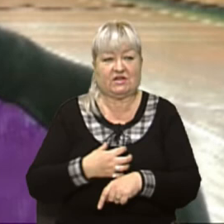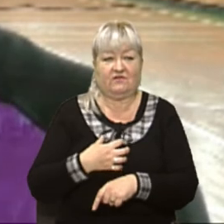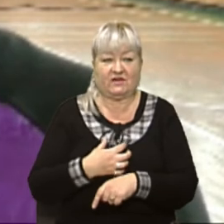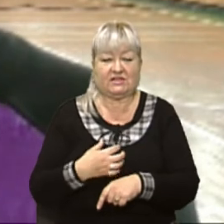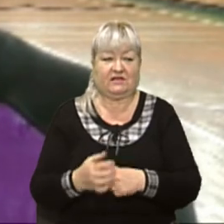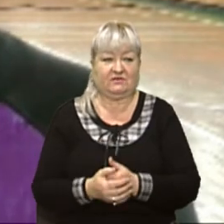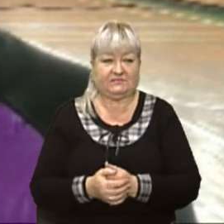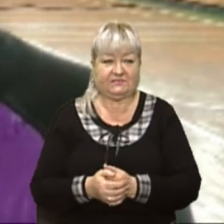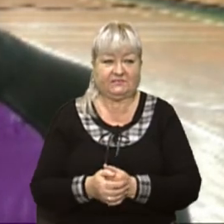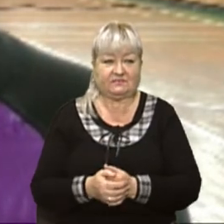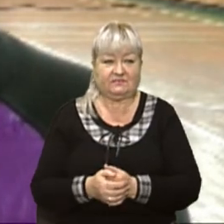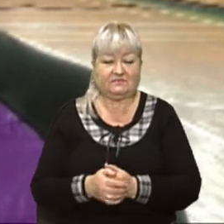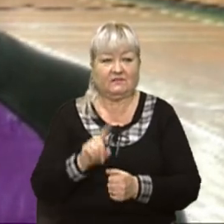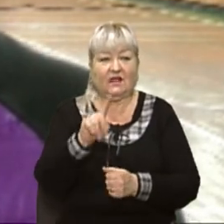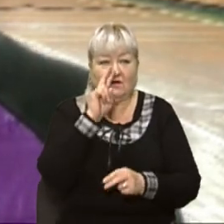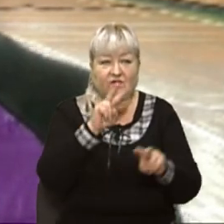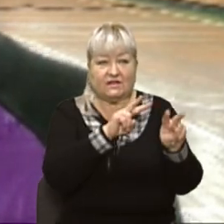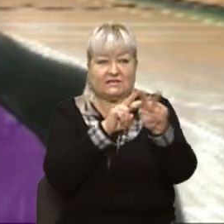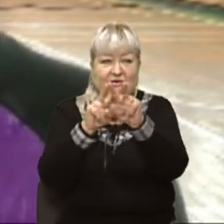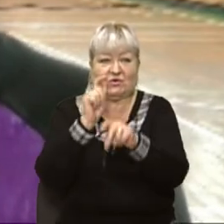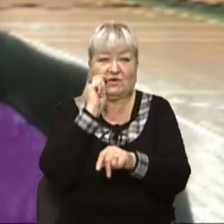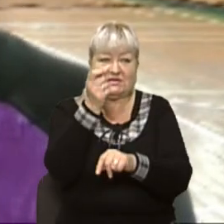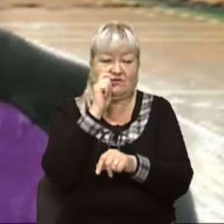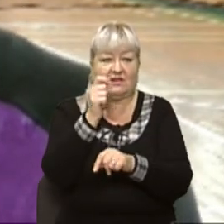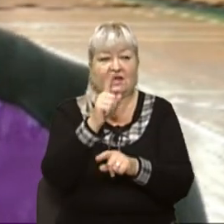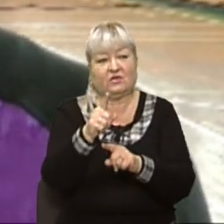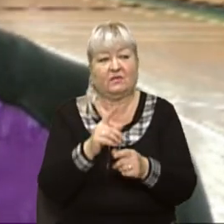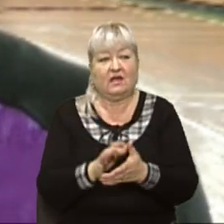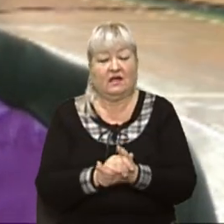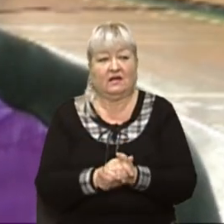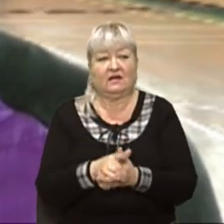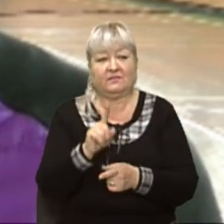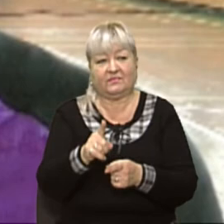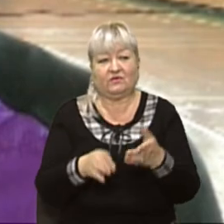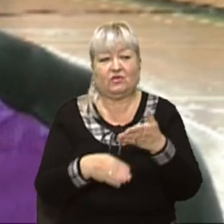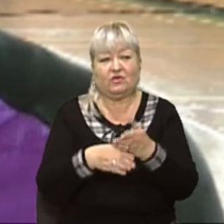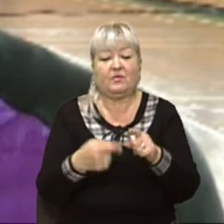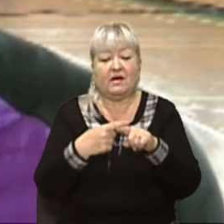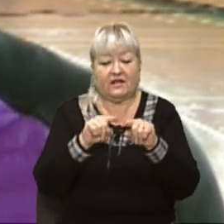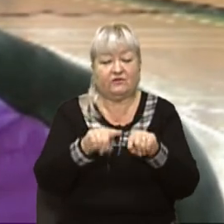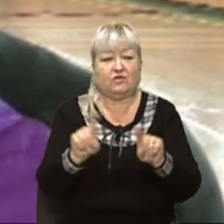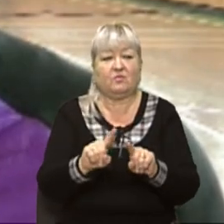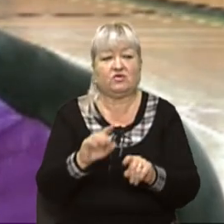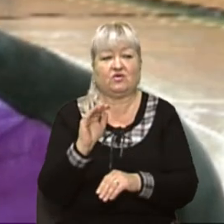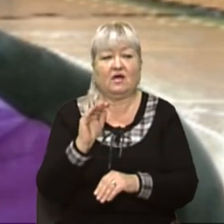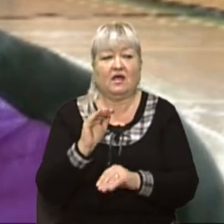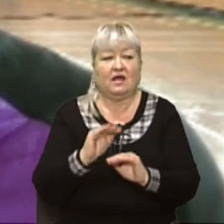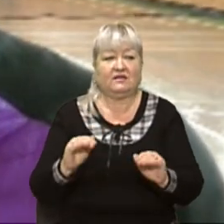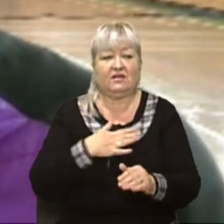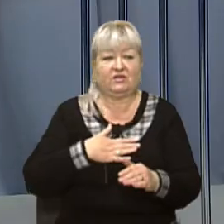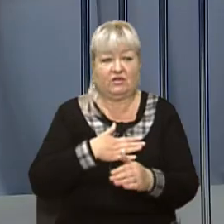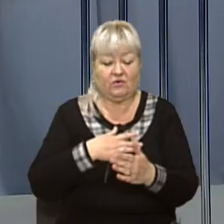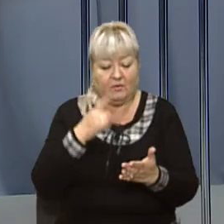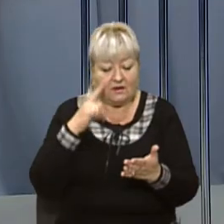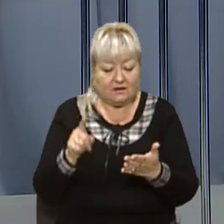слідкування за воланом, заняття спортом, вони компенсують те, що діти постійно сидять в смартфонах, телефонах, комп